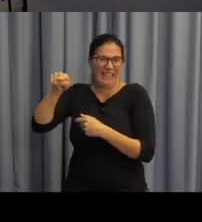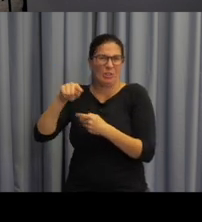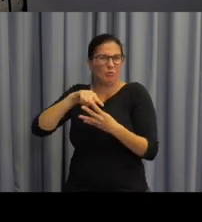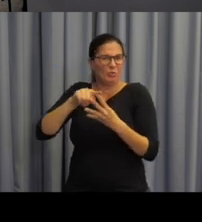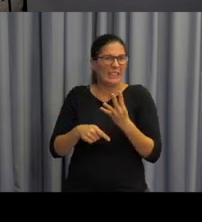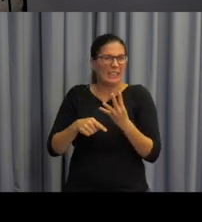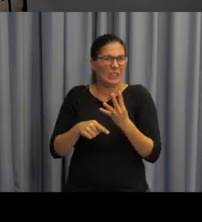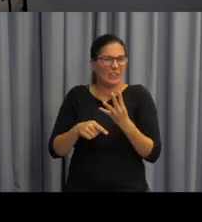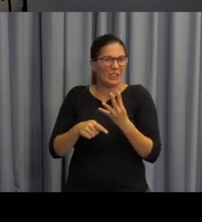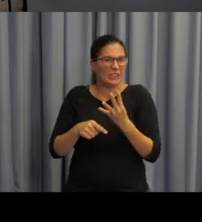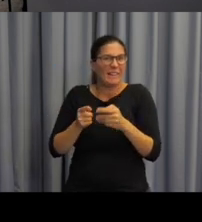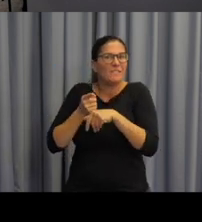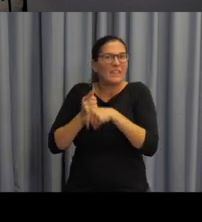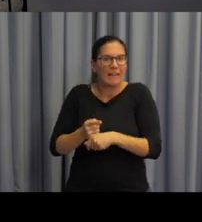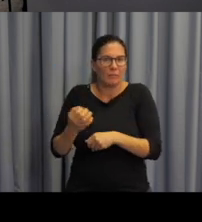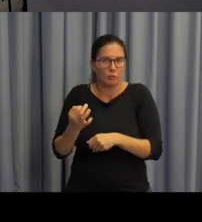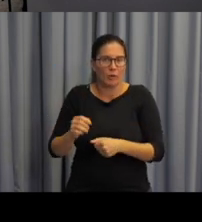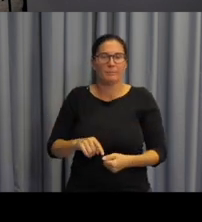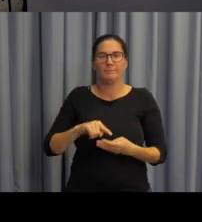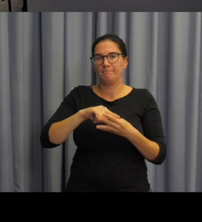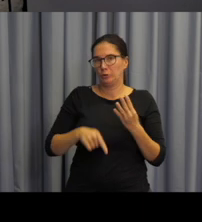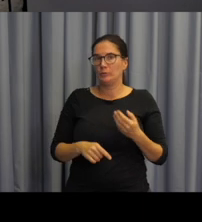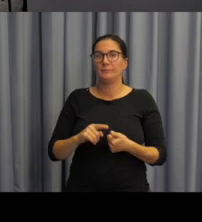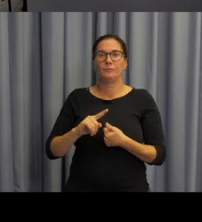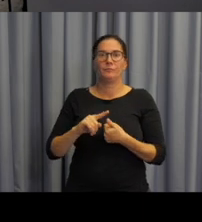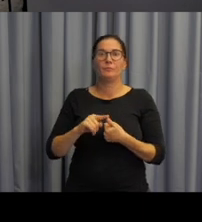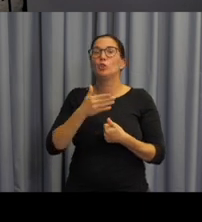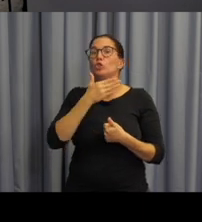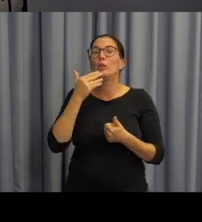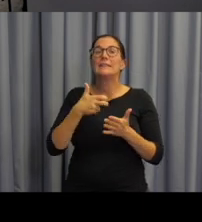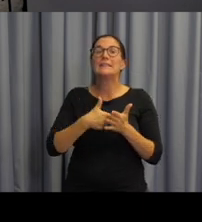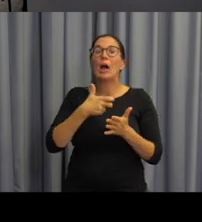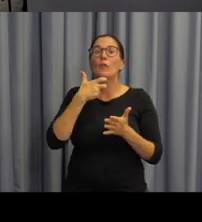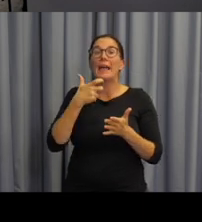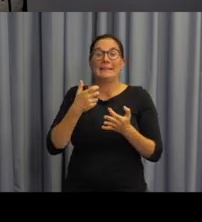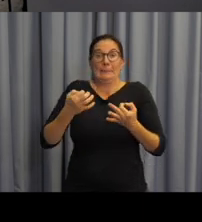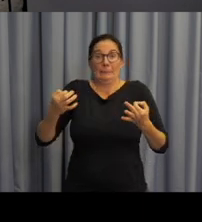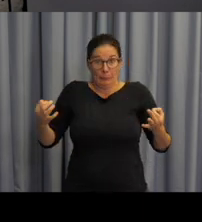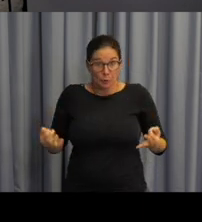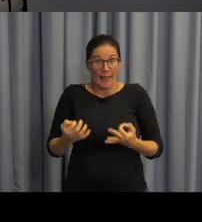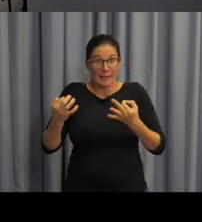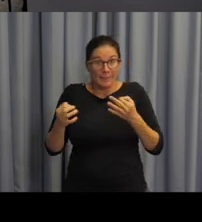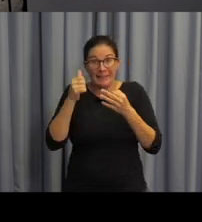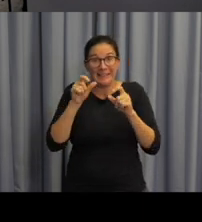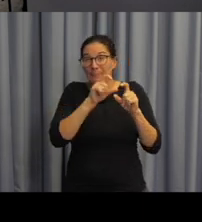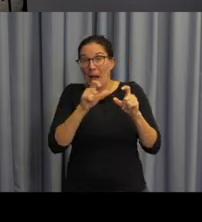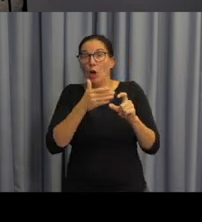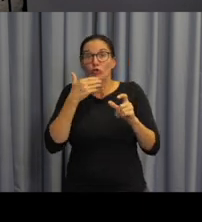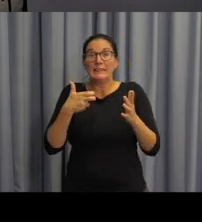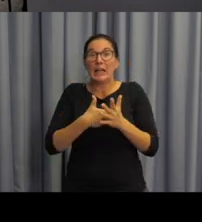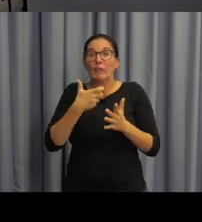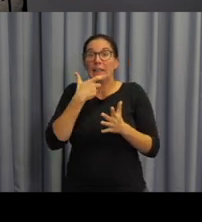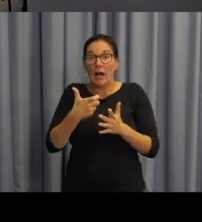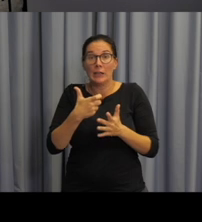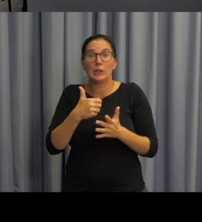uvědomili. A to jsou právě tyto. Český znakový jazyk jako předmět nyní